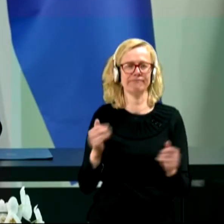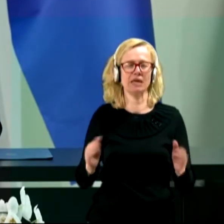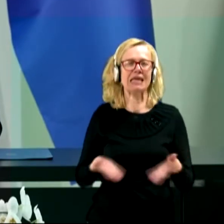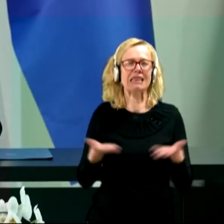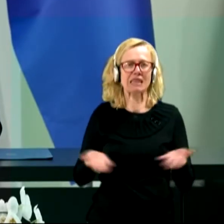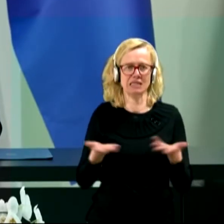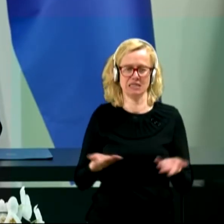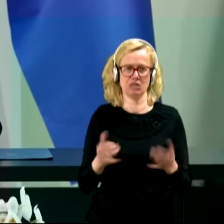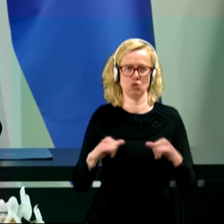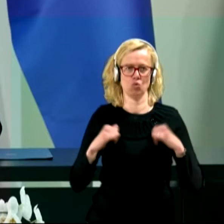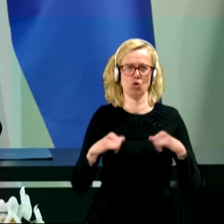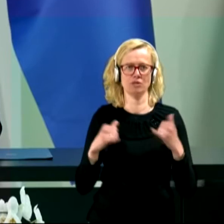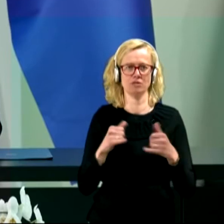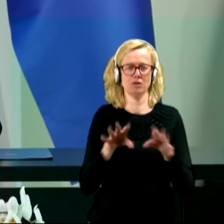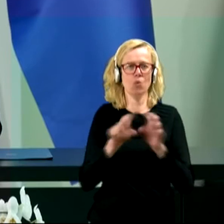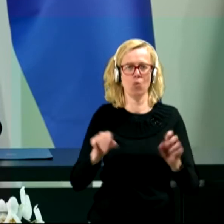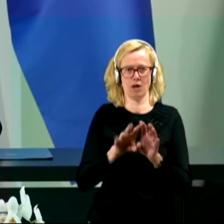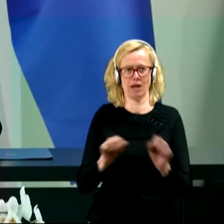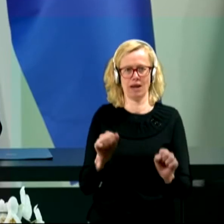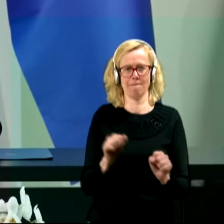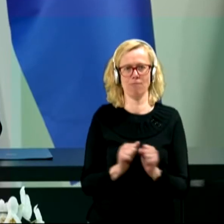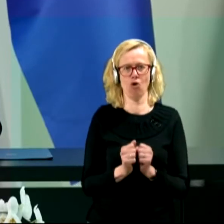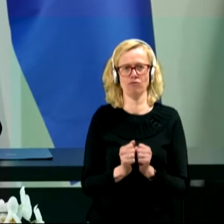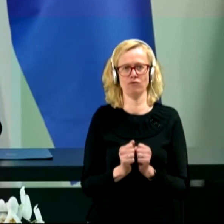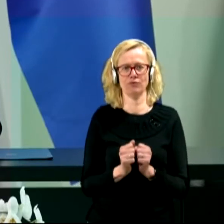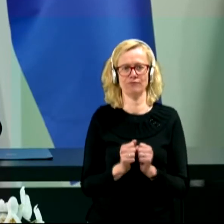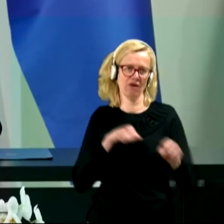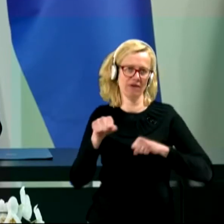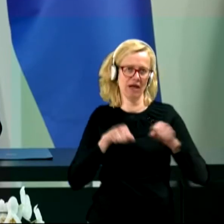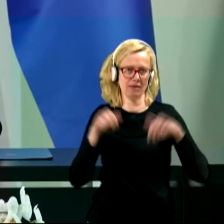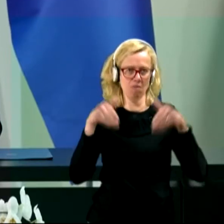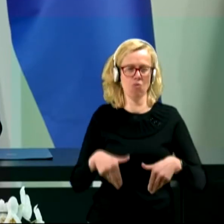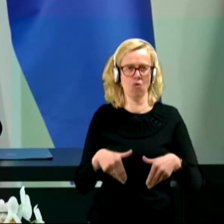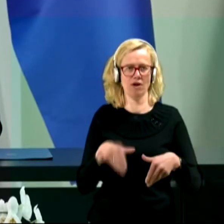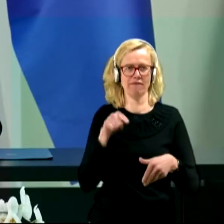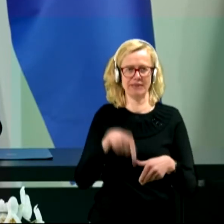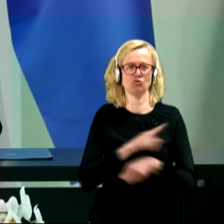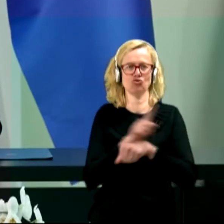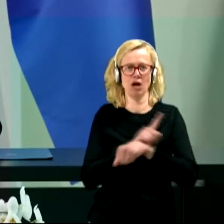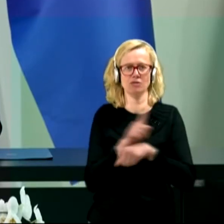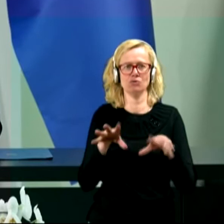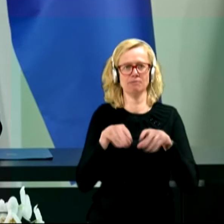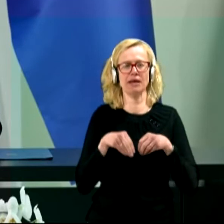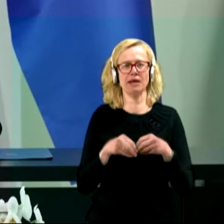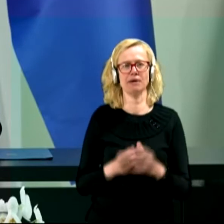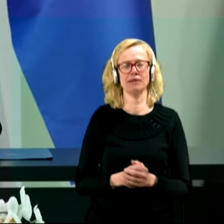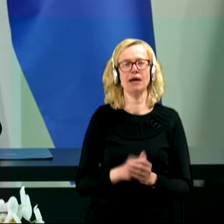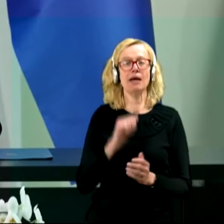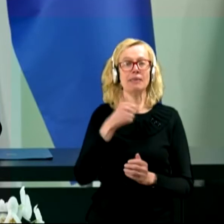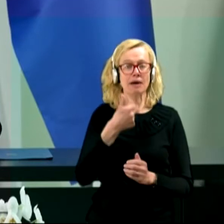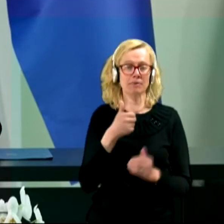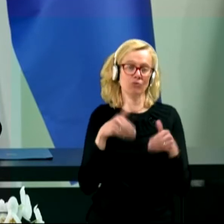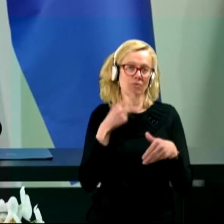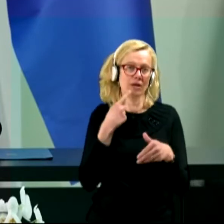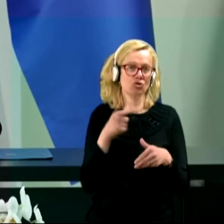ukrepov, ki jih je vlada morala v tem času sprejemati. Najprej ne rečem, da